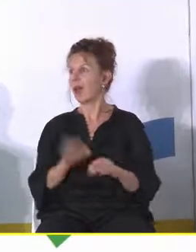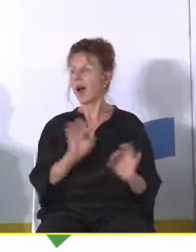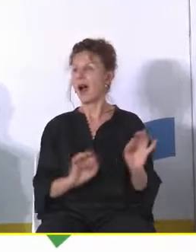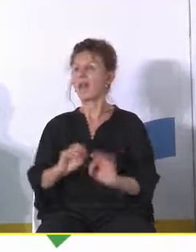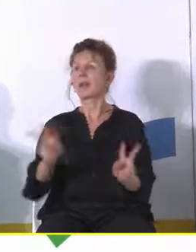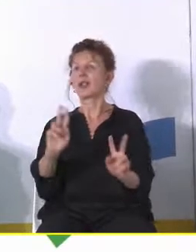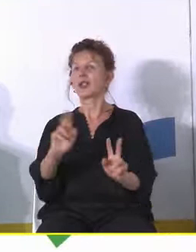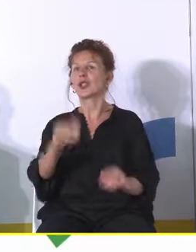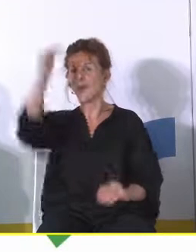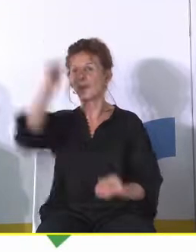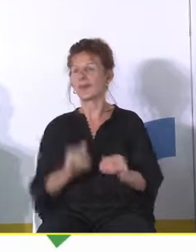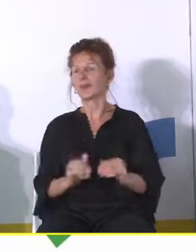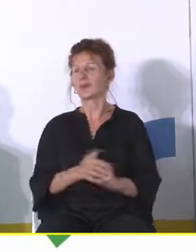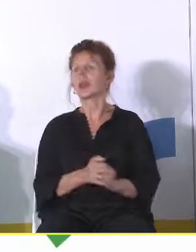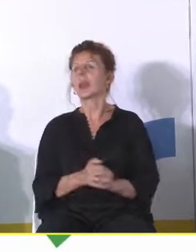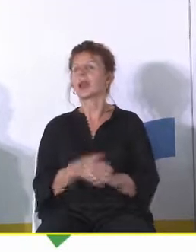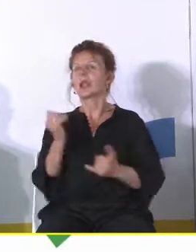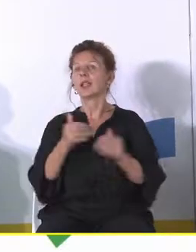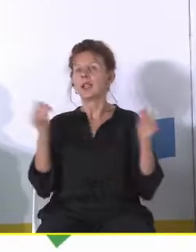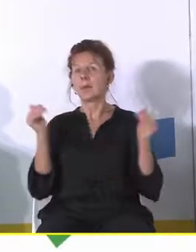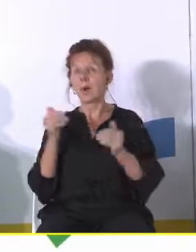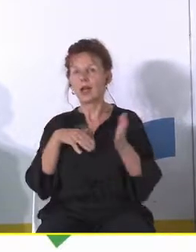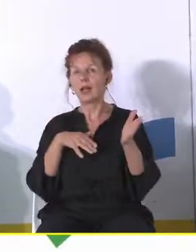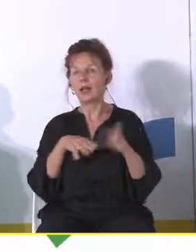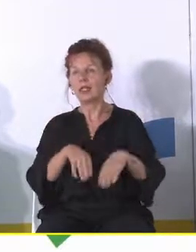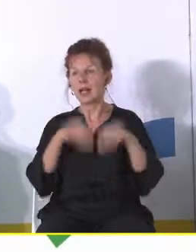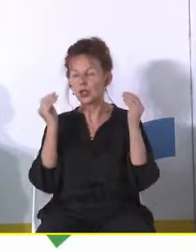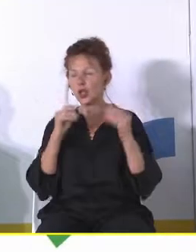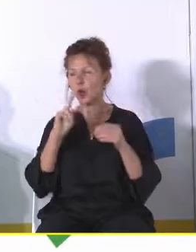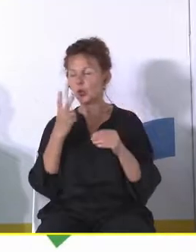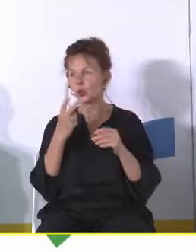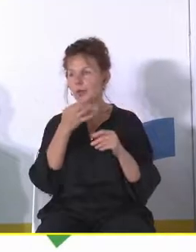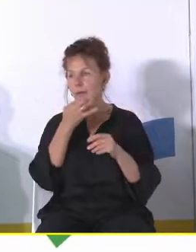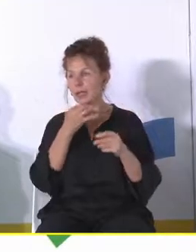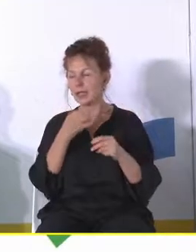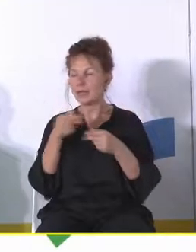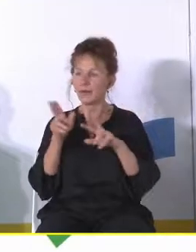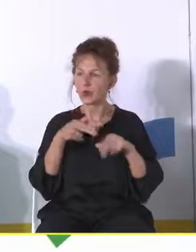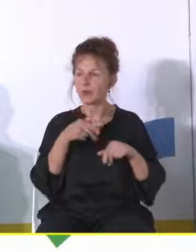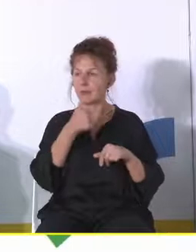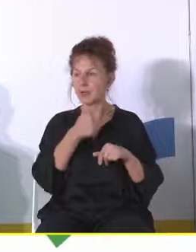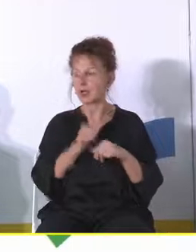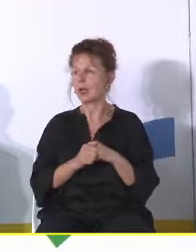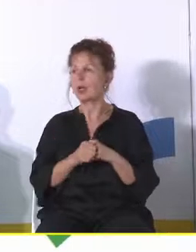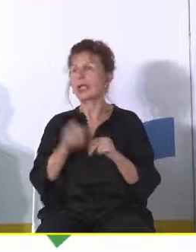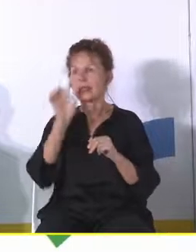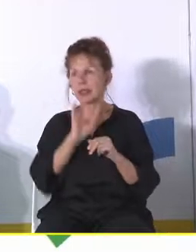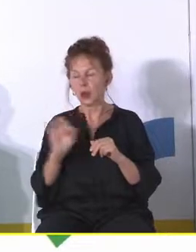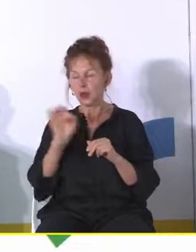poprzez chyba jest tak to ja jeśli mogę to tu zacznę od końca od drugiego potem do pierwszego na chwilę bylcę pytanie rzeczywiście oczywiście